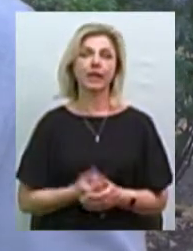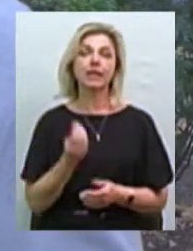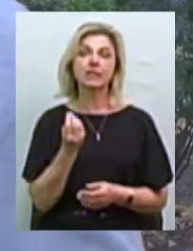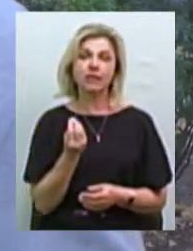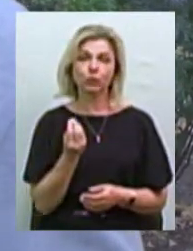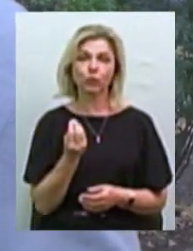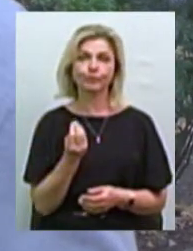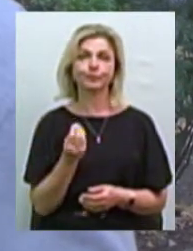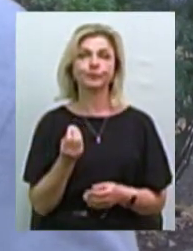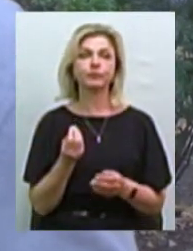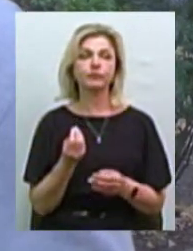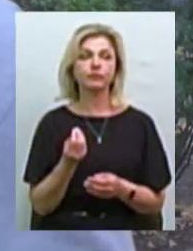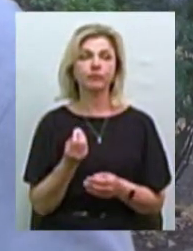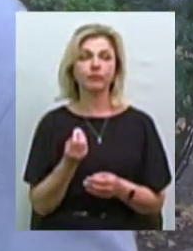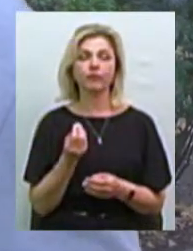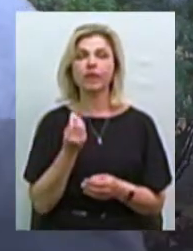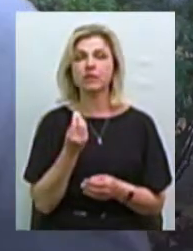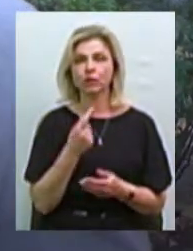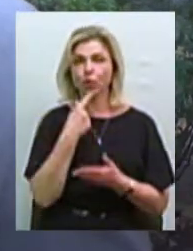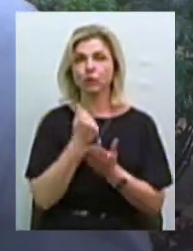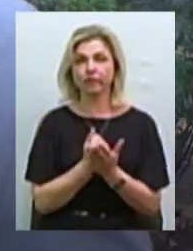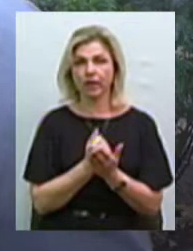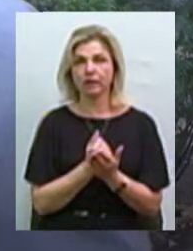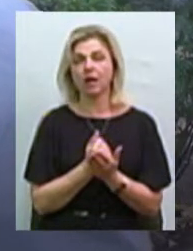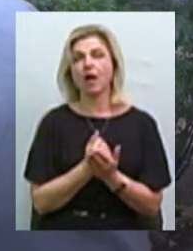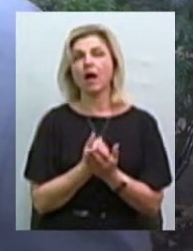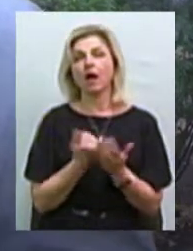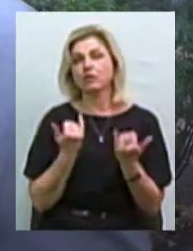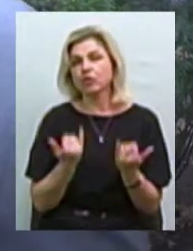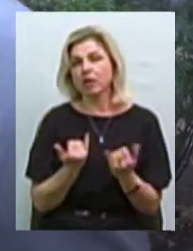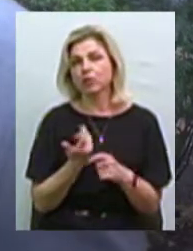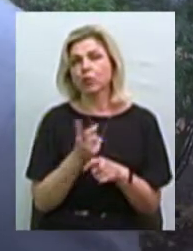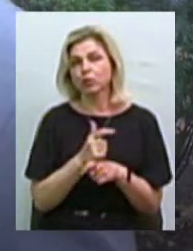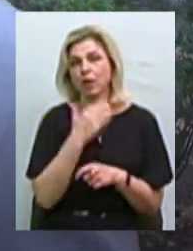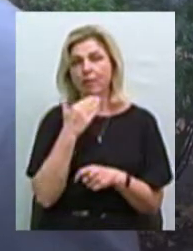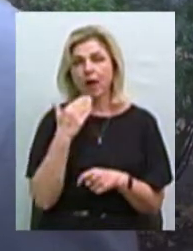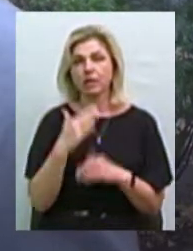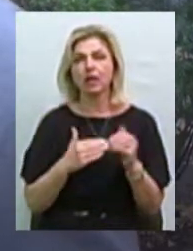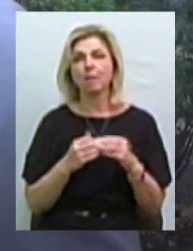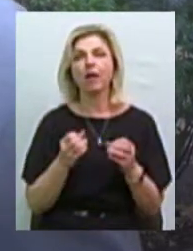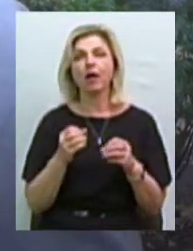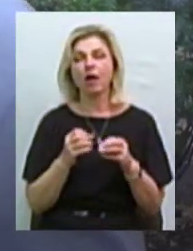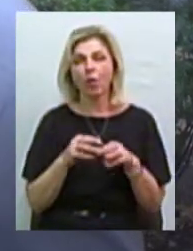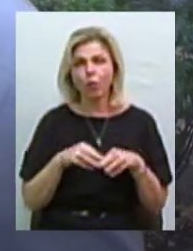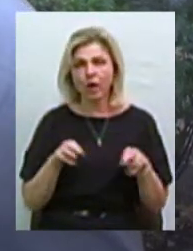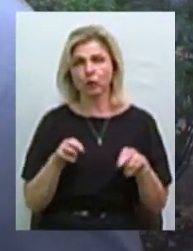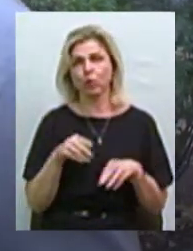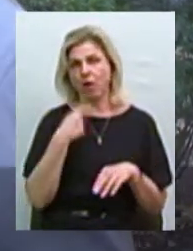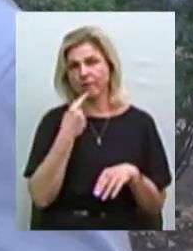Ціну встановить ринок. Зараз дуже багато фахівців з уряду кажуть, що у нас